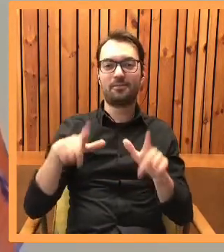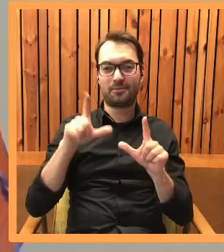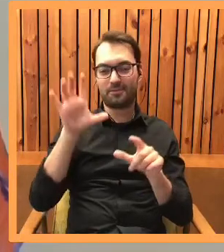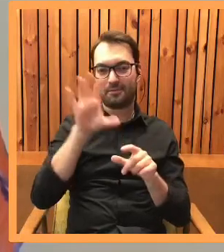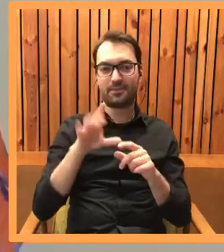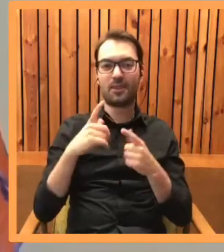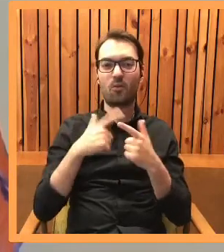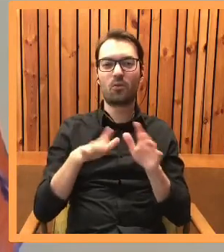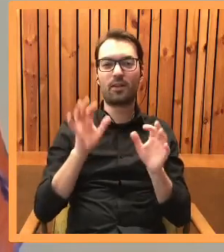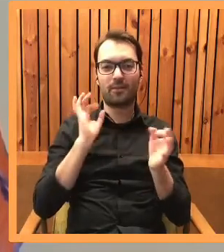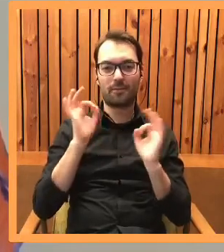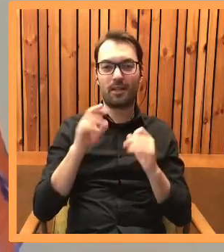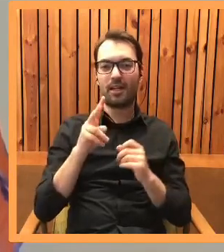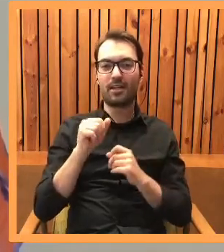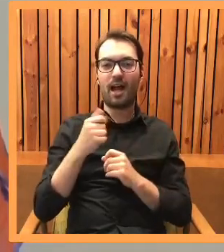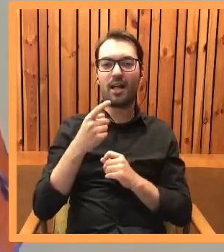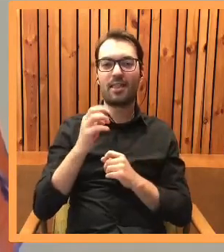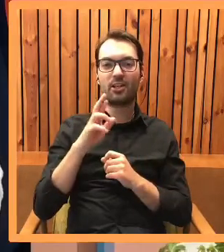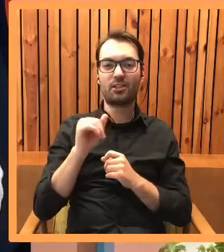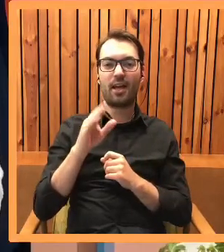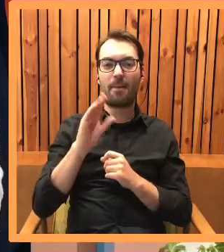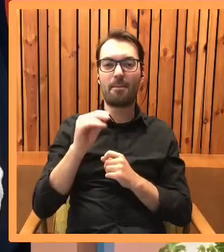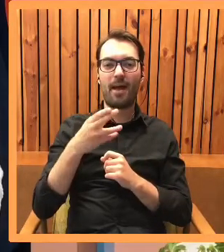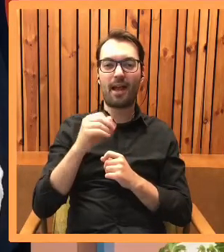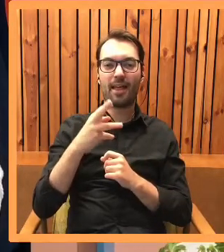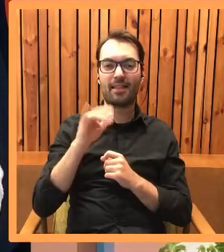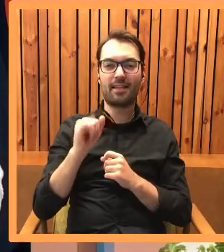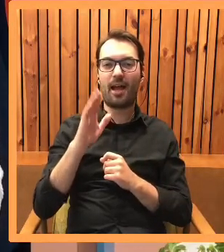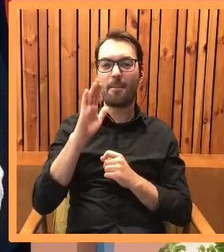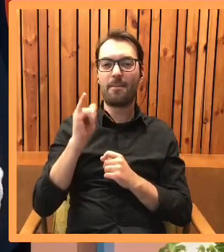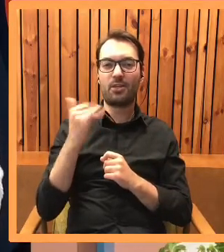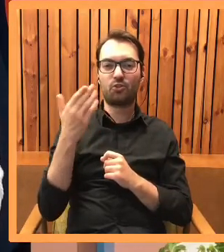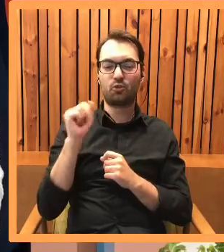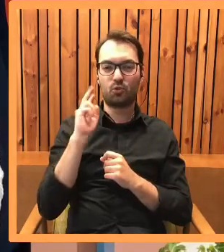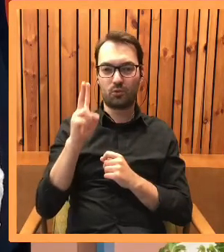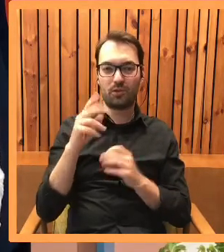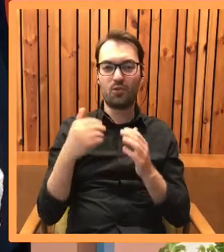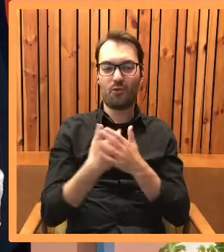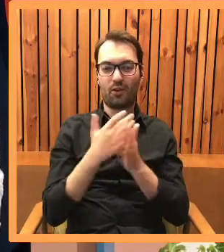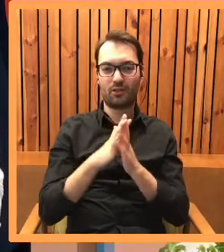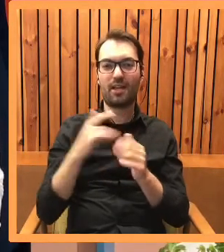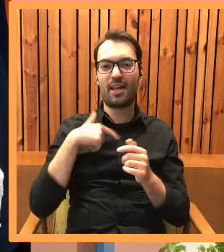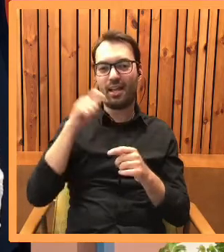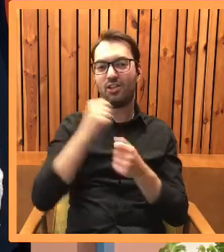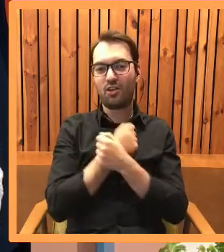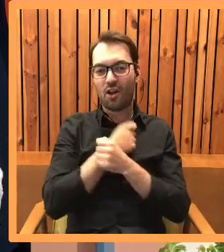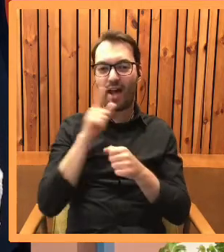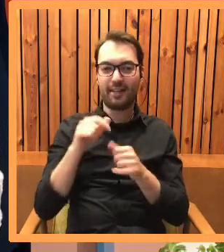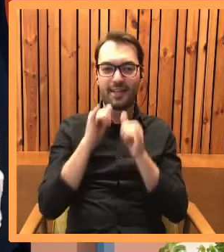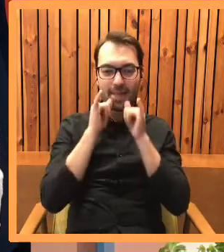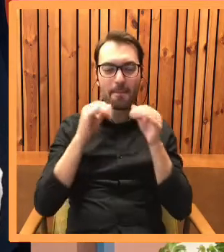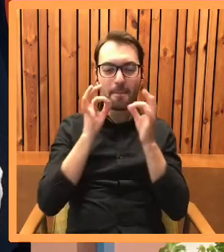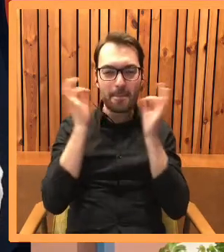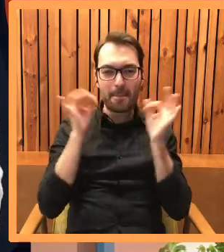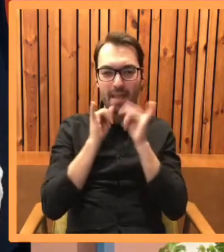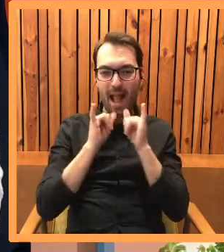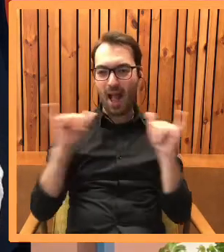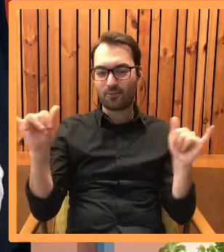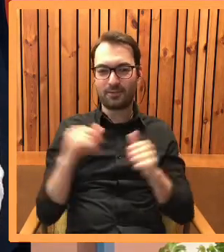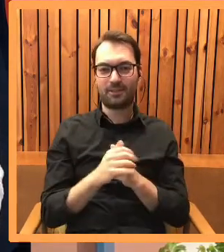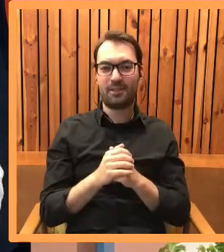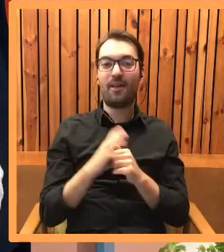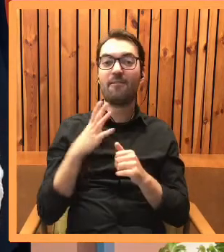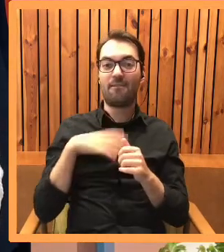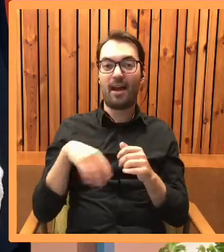online, krótka informacja. Katarzyna Berenika-Miszczuk w Centrum Zainteresowania. Jej nowa książka Ja Cię Kocham, A Ty Miał. Proszę uważnie śledzić to, co się wyświetla na ekranie,